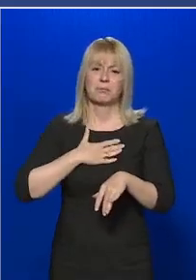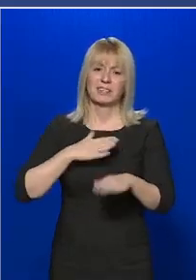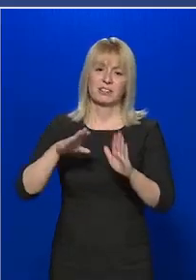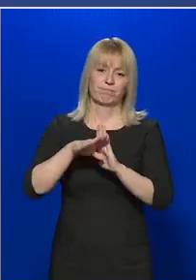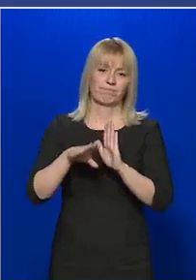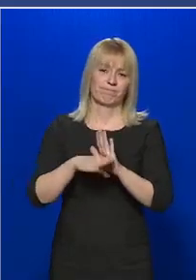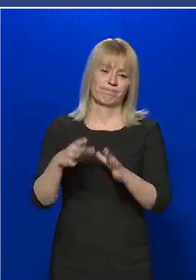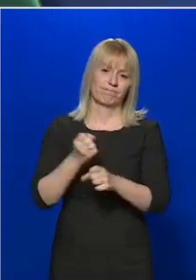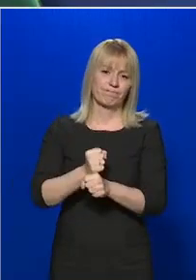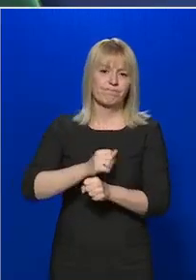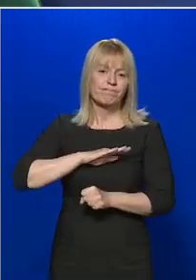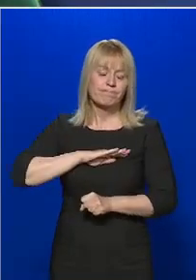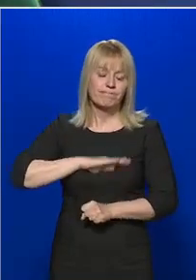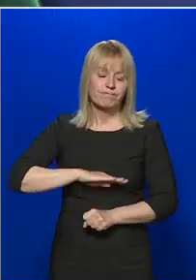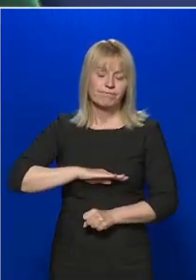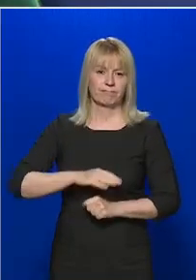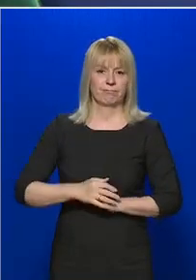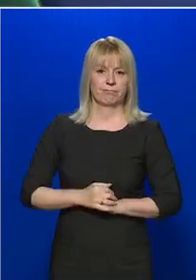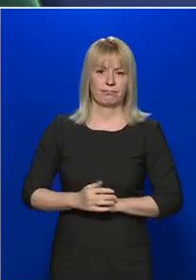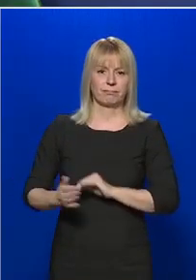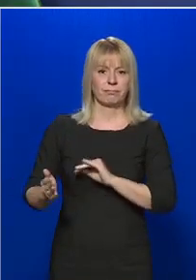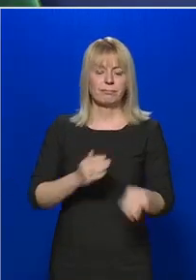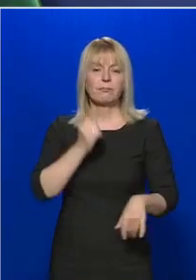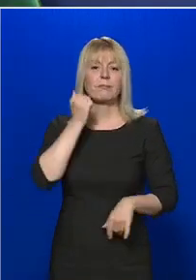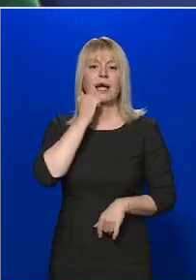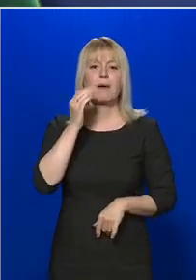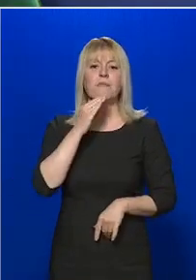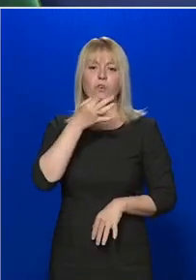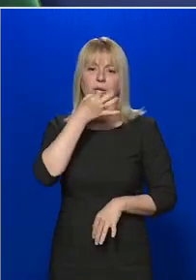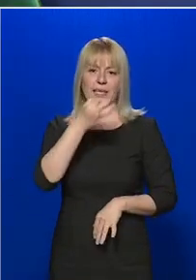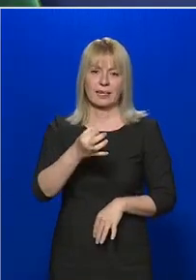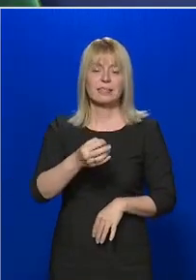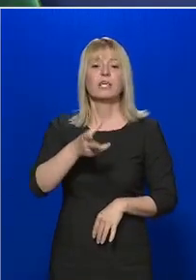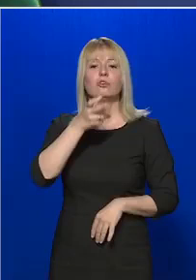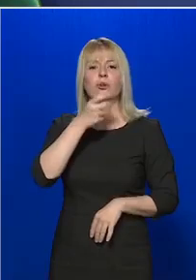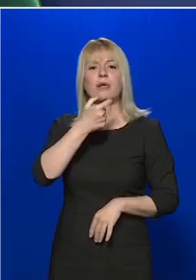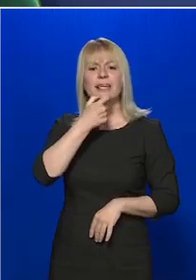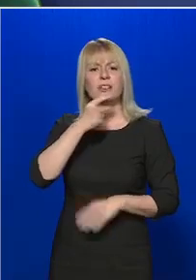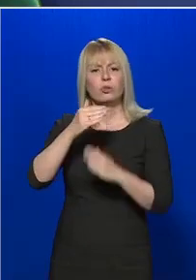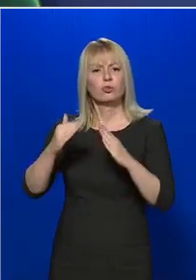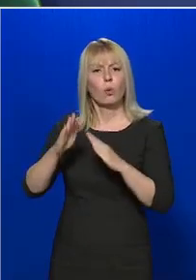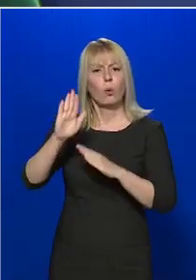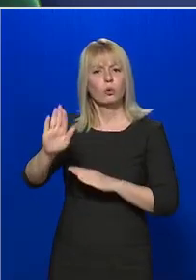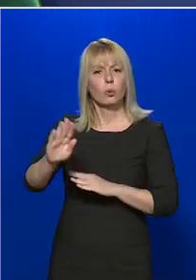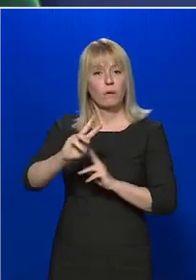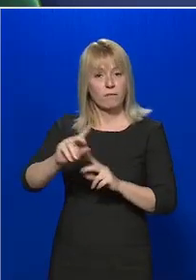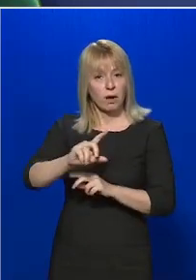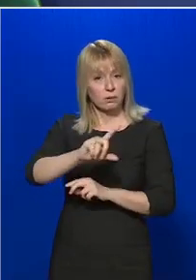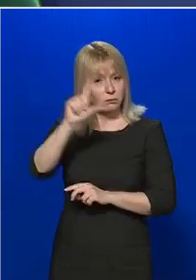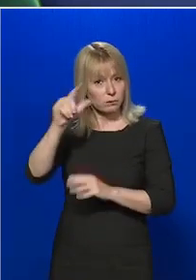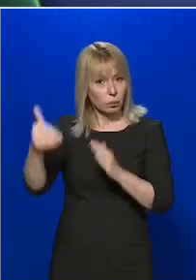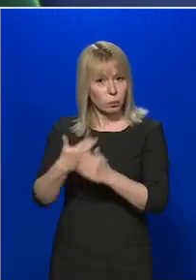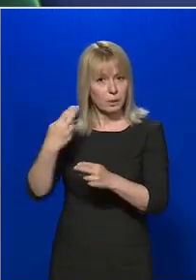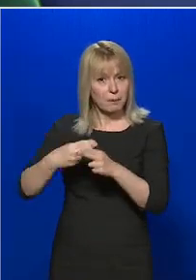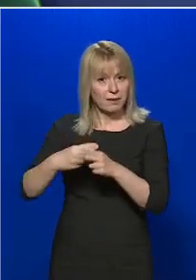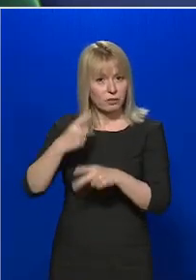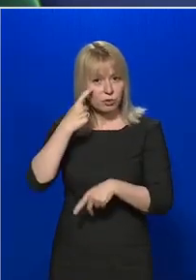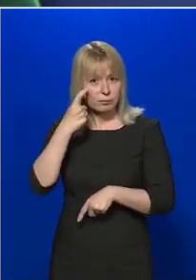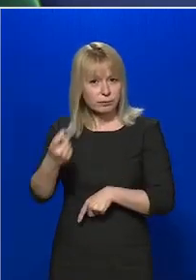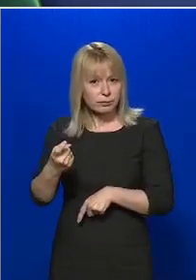betartani. Szintén az M4 kérdezi, a csongrádi idősek otthonában van-e azóta újabb megbetegedés?